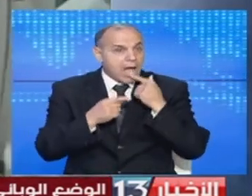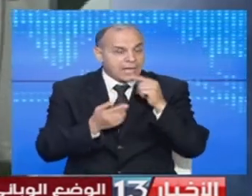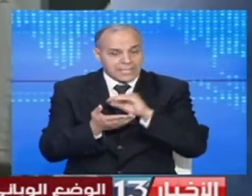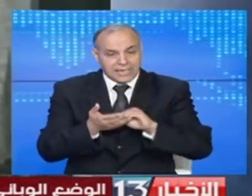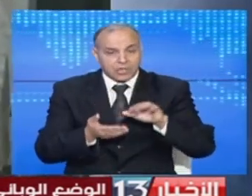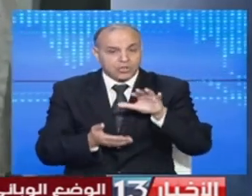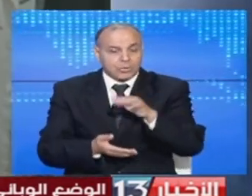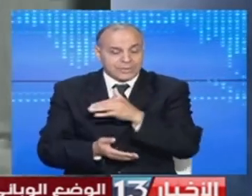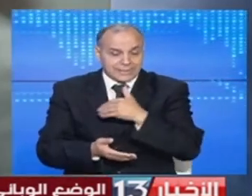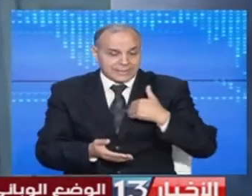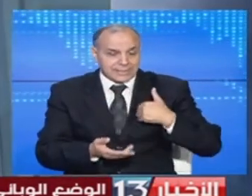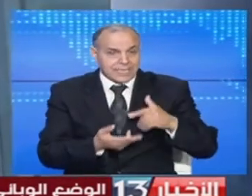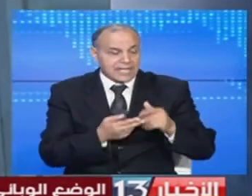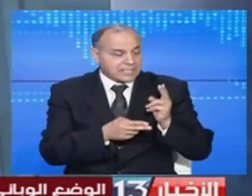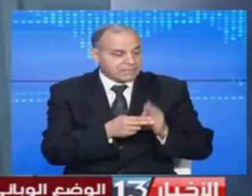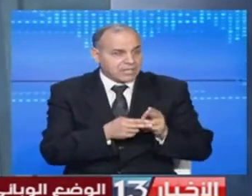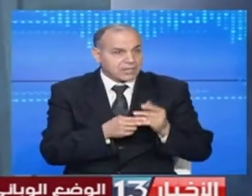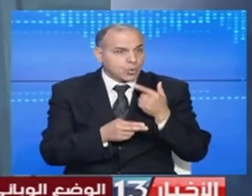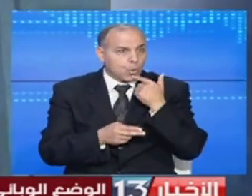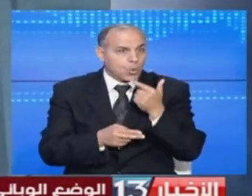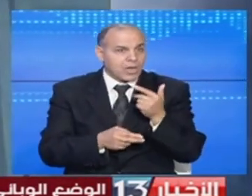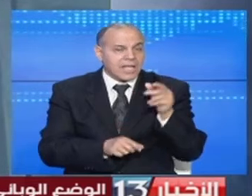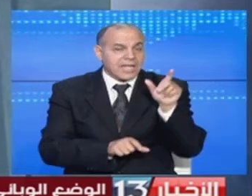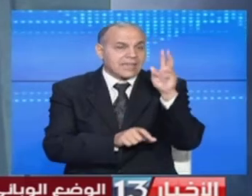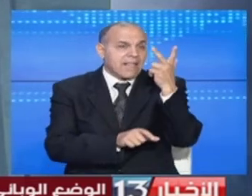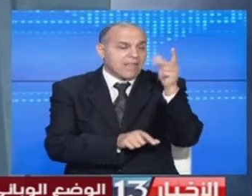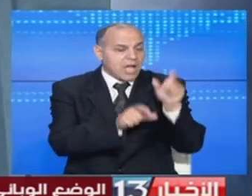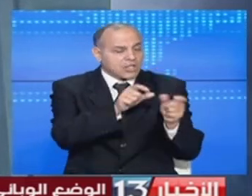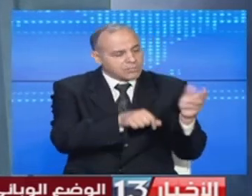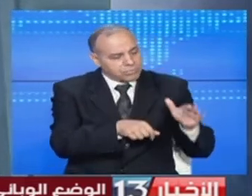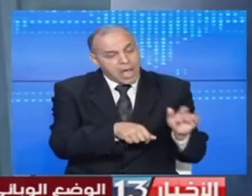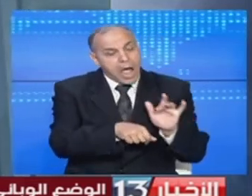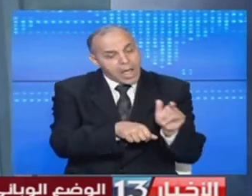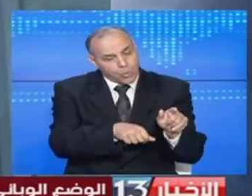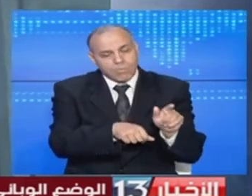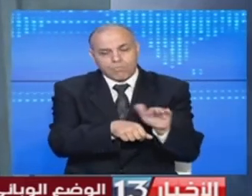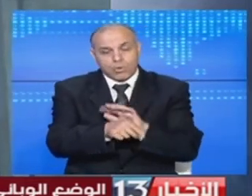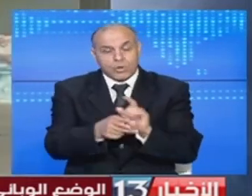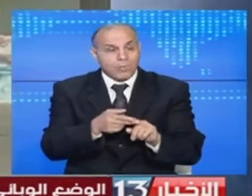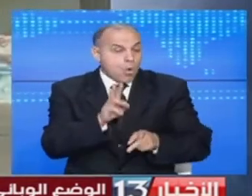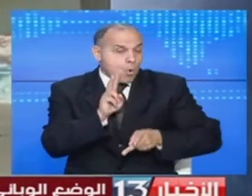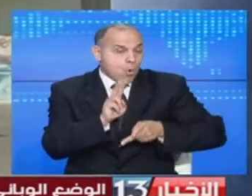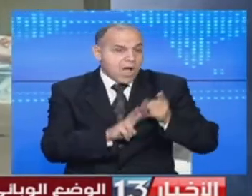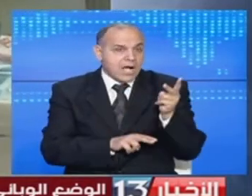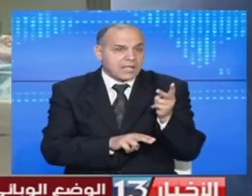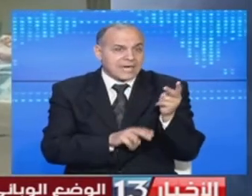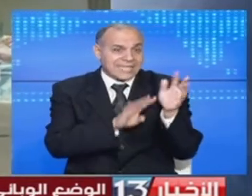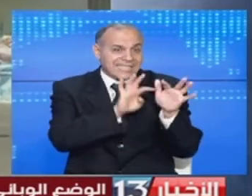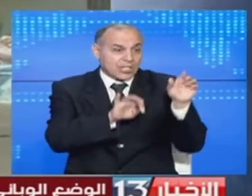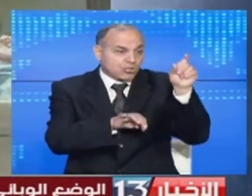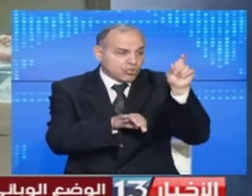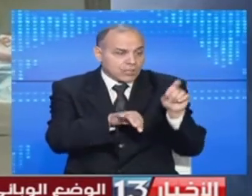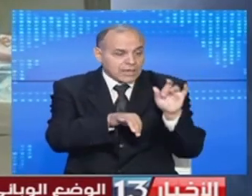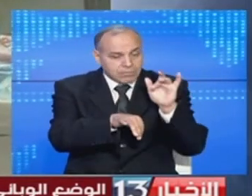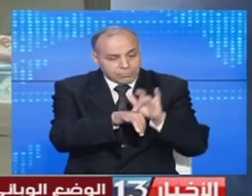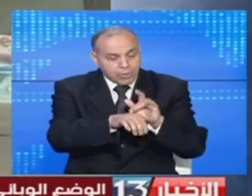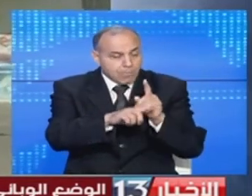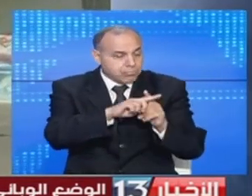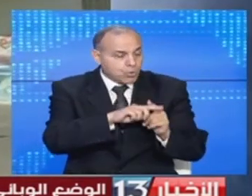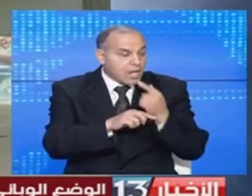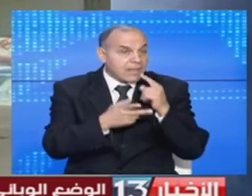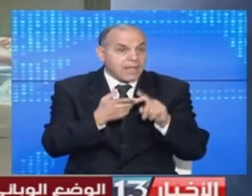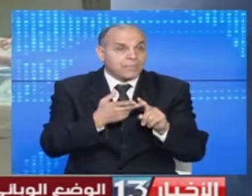الادارة الجهوية للصحة بسفاقس وفات ثلاثة اشخاص حاملين للفيروس واكثر من تسعين حالة ايجابية